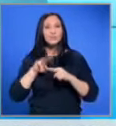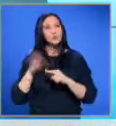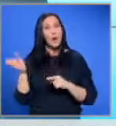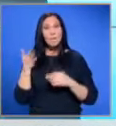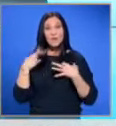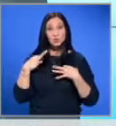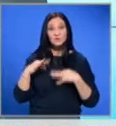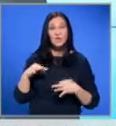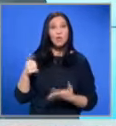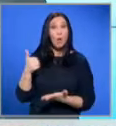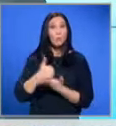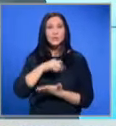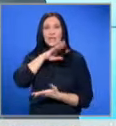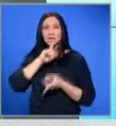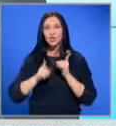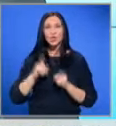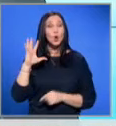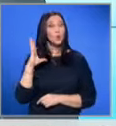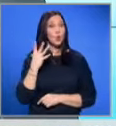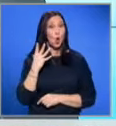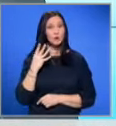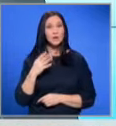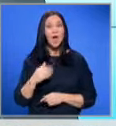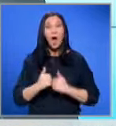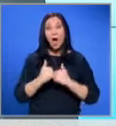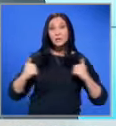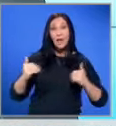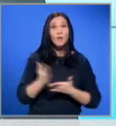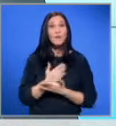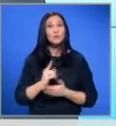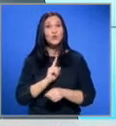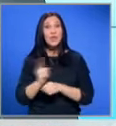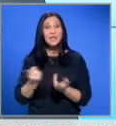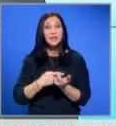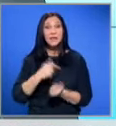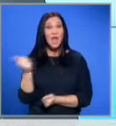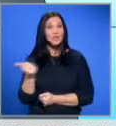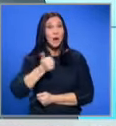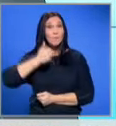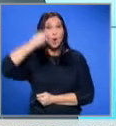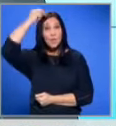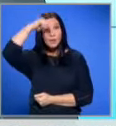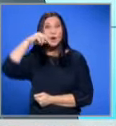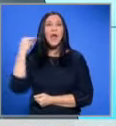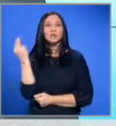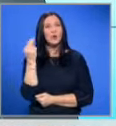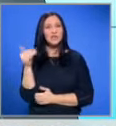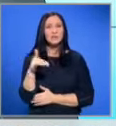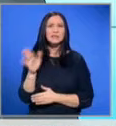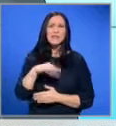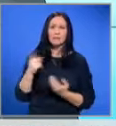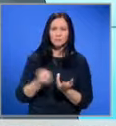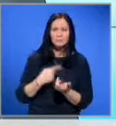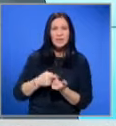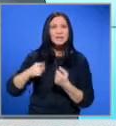Джабел съобеден от поста старши треньор на Лудогорец. Раздялата между 11-кратните шампиони на България и Словенеца идва след